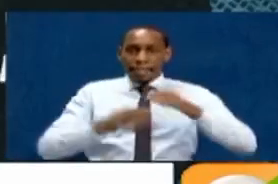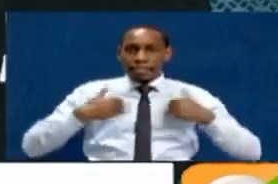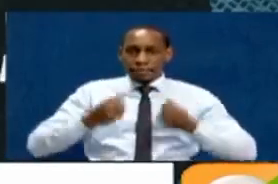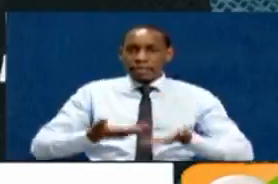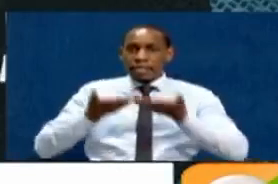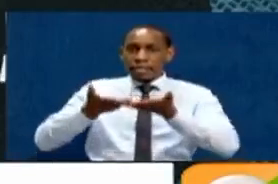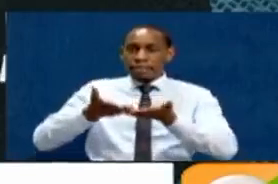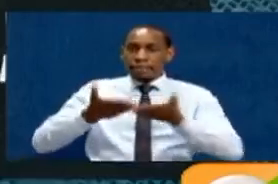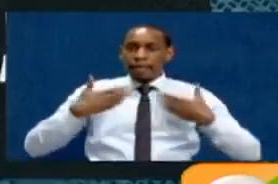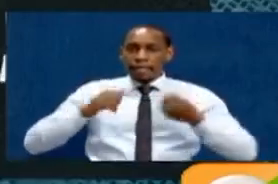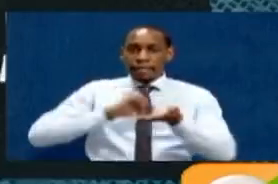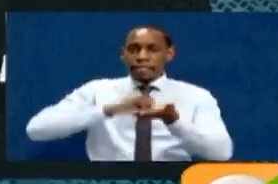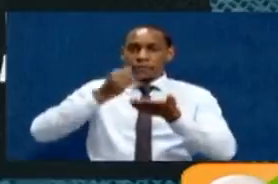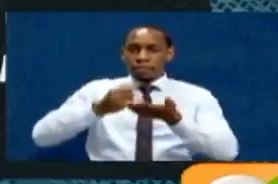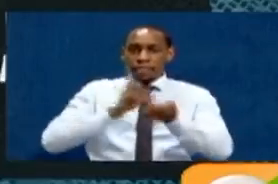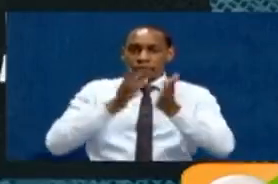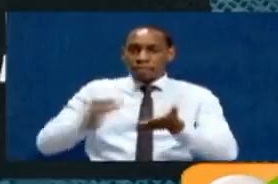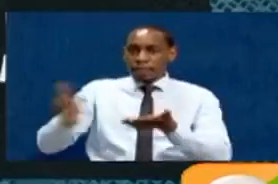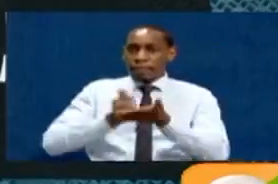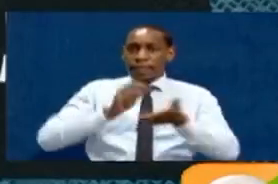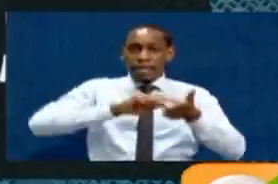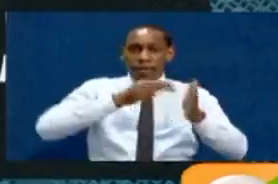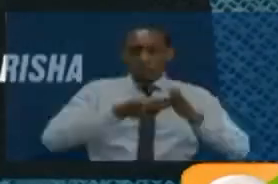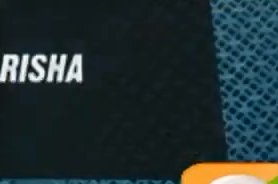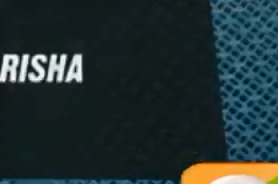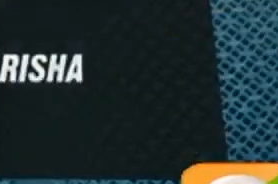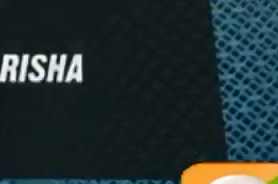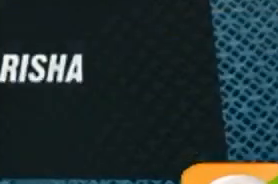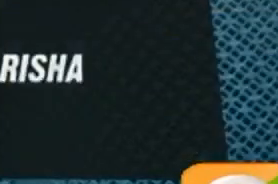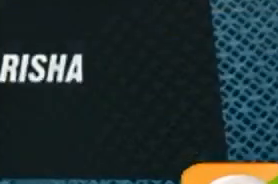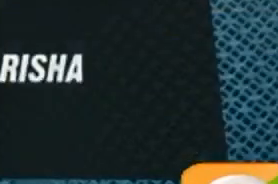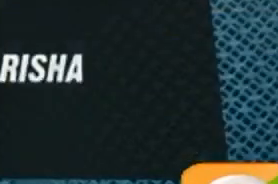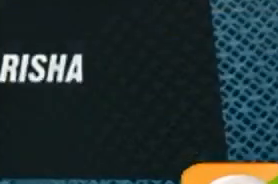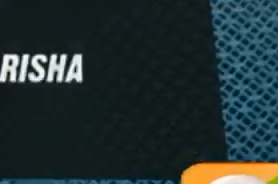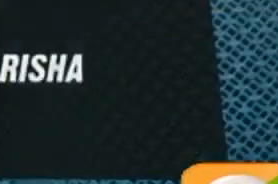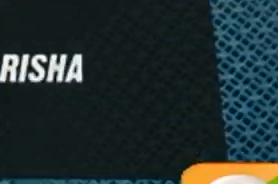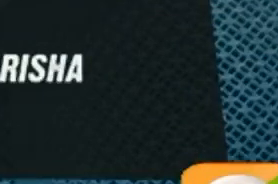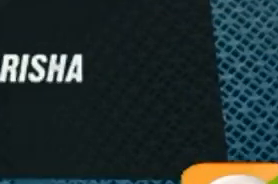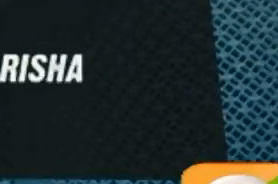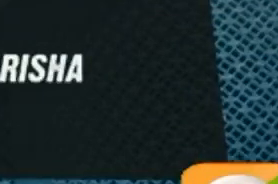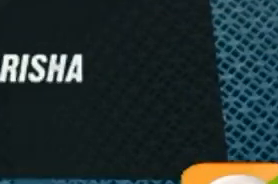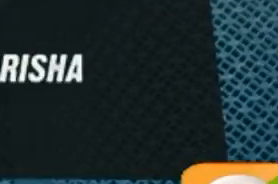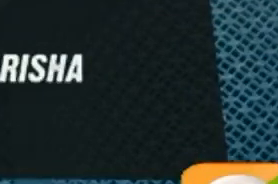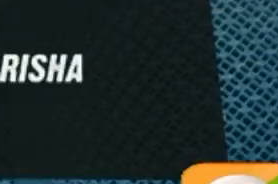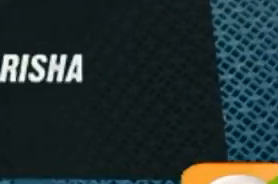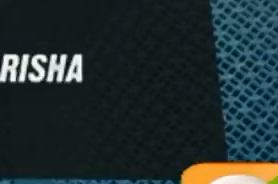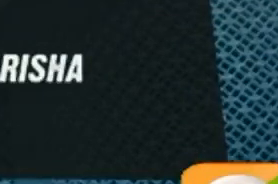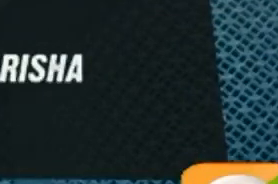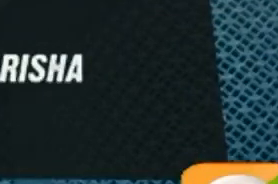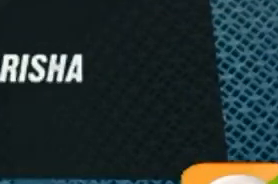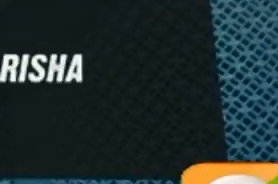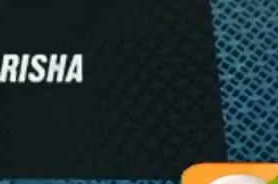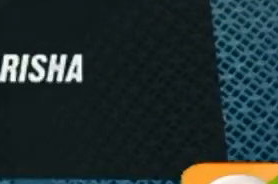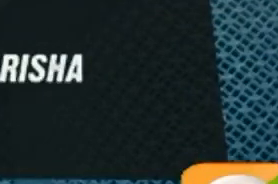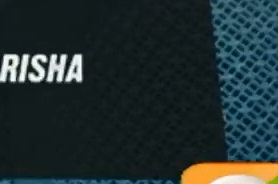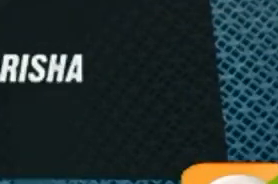Afia wa pebima ya Afia madaktari walio ajiriwa kwa kandarasi. Na pia kutoa ushaidikuwa, madaktari walio ajiriwa wamepewa mishara yao.